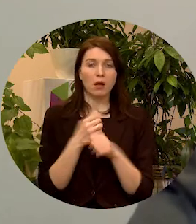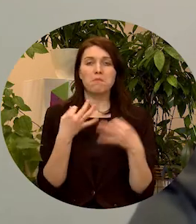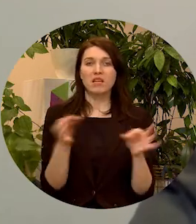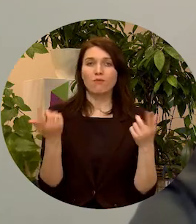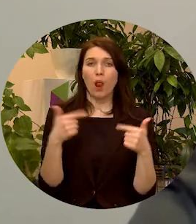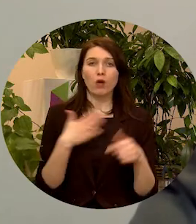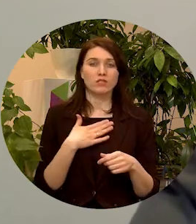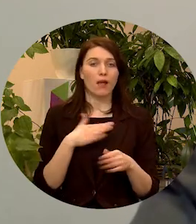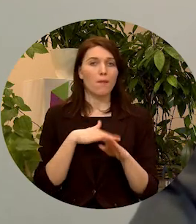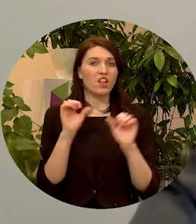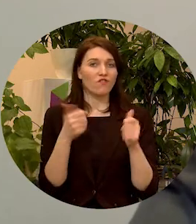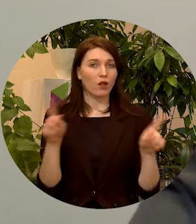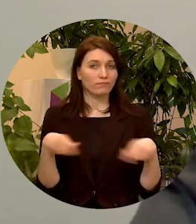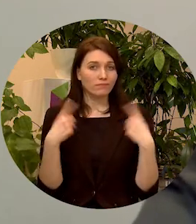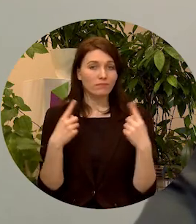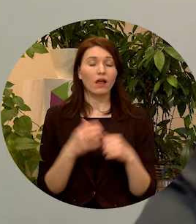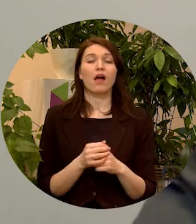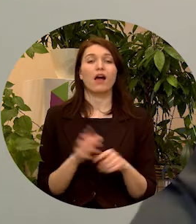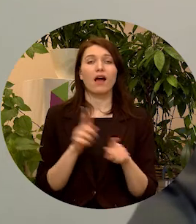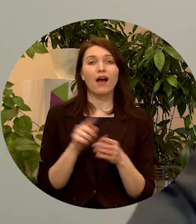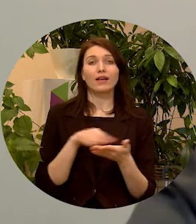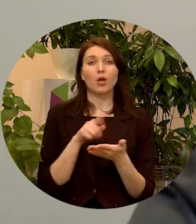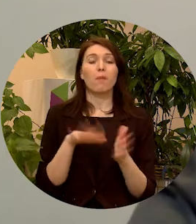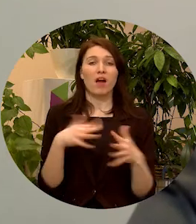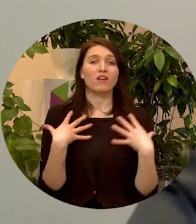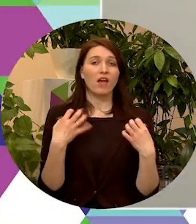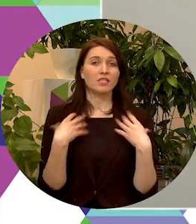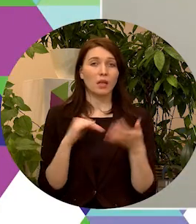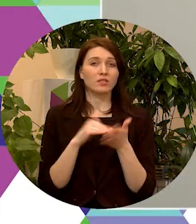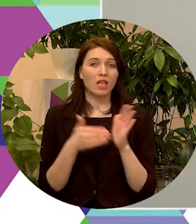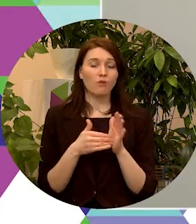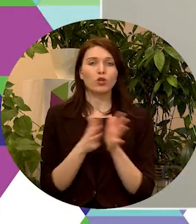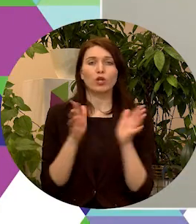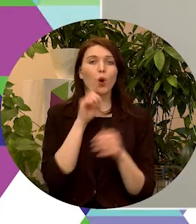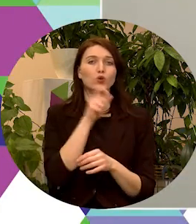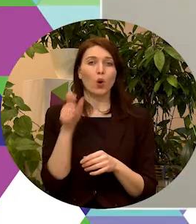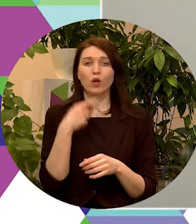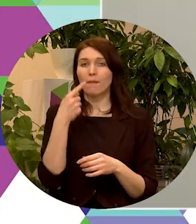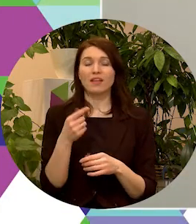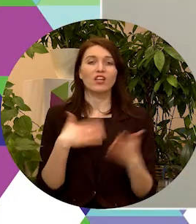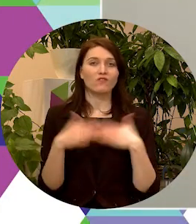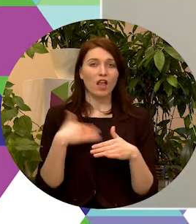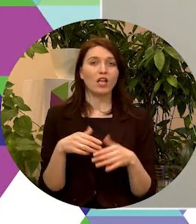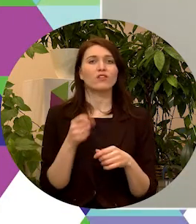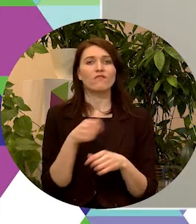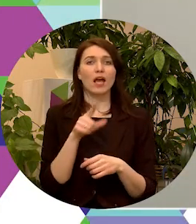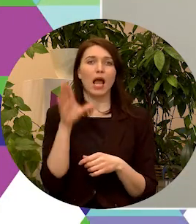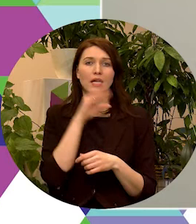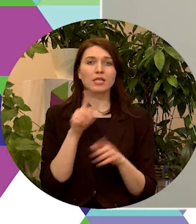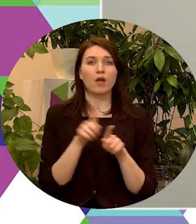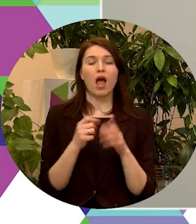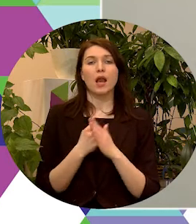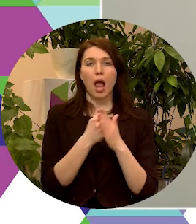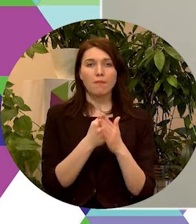pilnveidēji. Arī jau minētais jautājums par veselības stāvoklu. Daudz jaunieši ir izteikuši vēlmi saņemt vairāk iespēju un atbalstu pēc